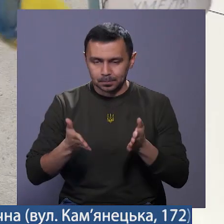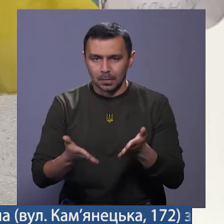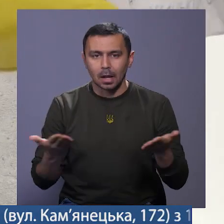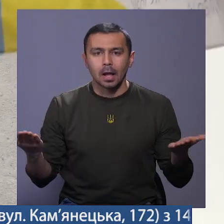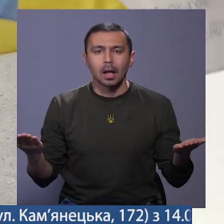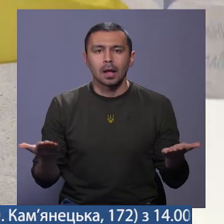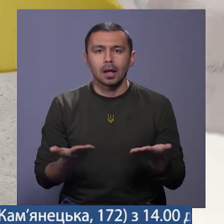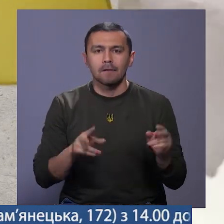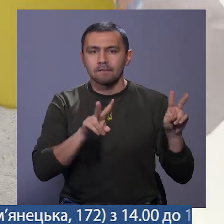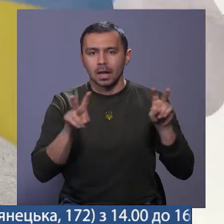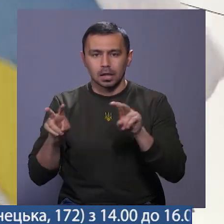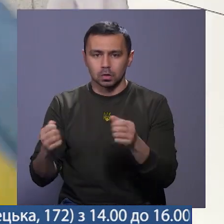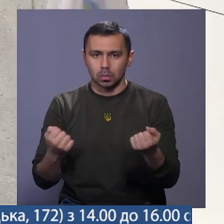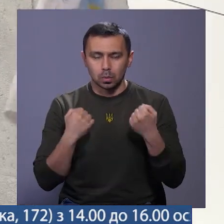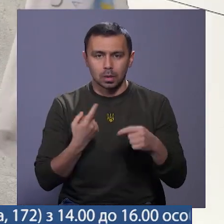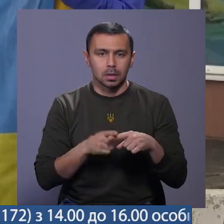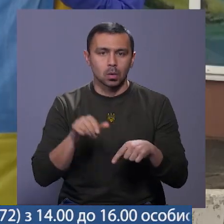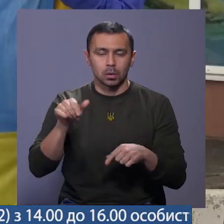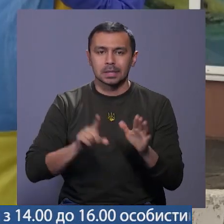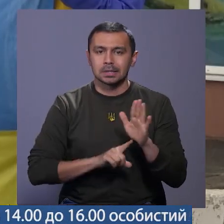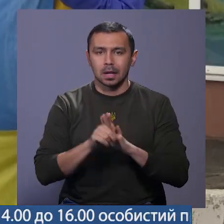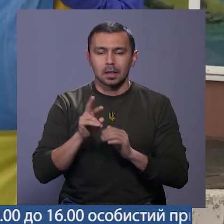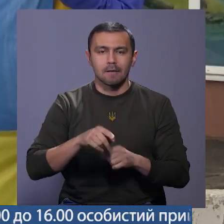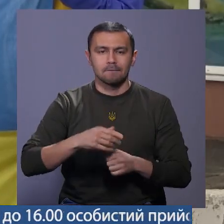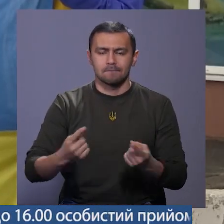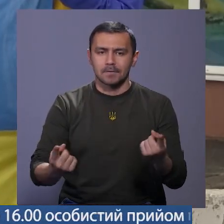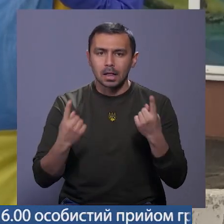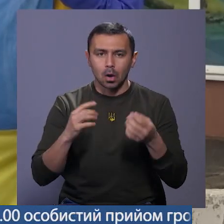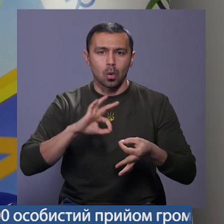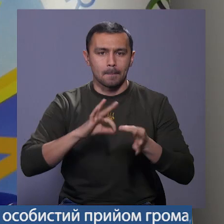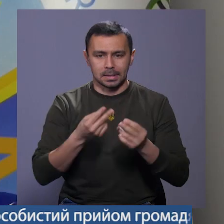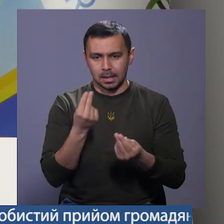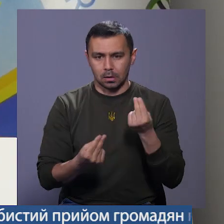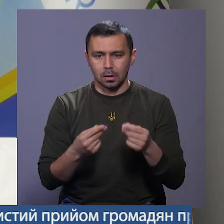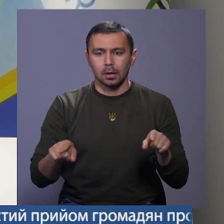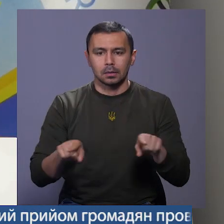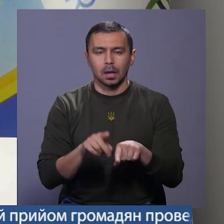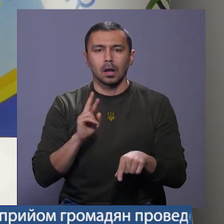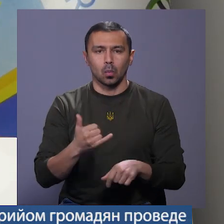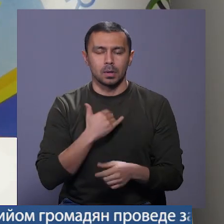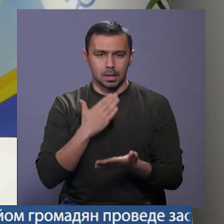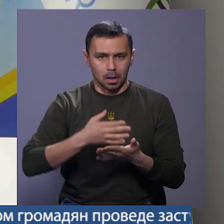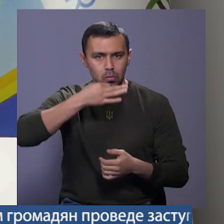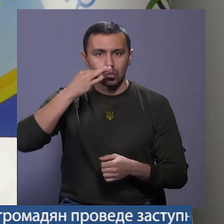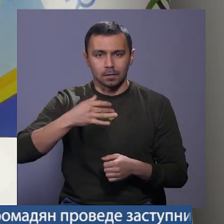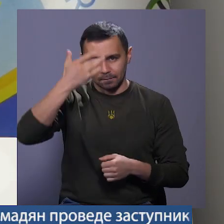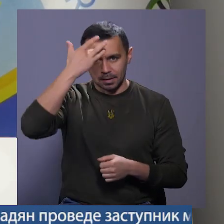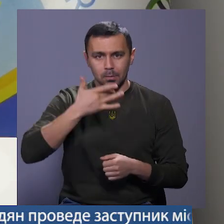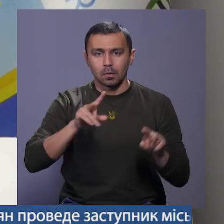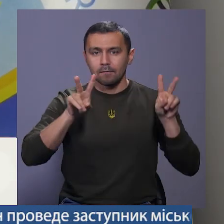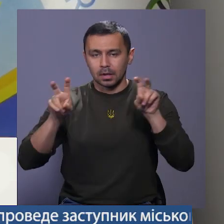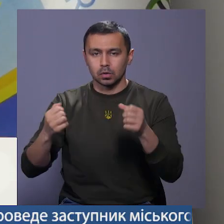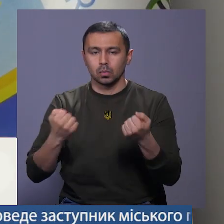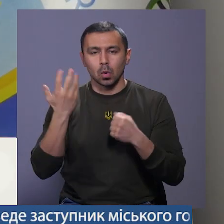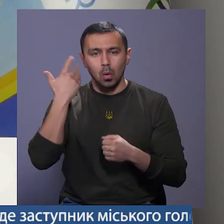видах спорту. Це в них старт для великих олімпійських ігор. Так як в мене є досвід і в літнім виді спорту,